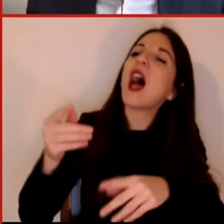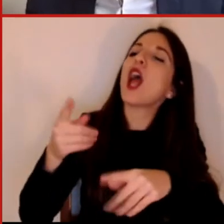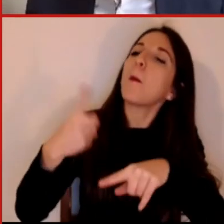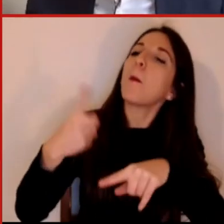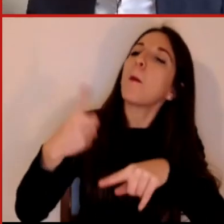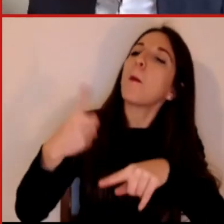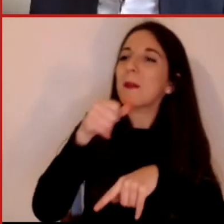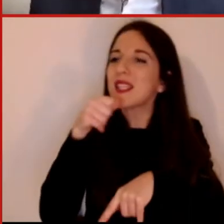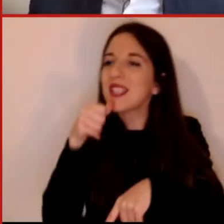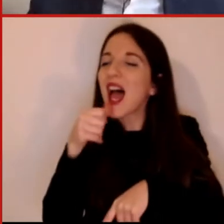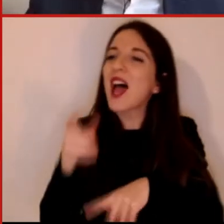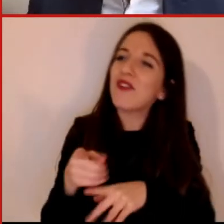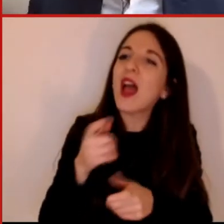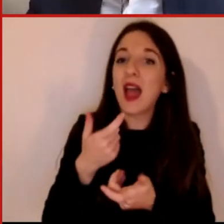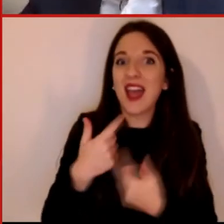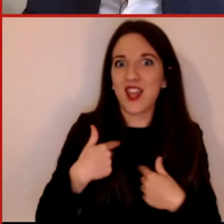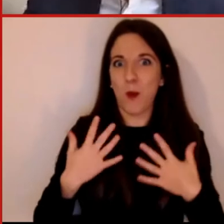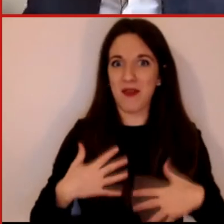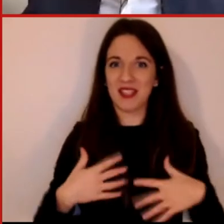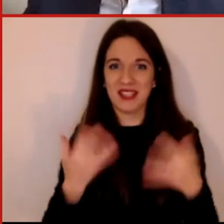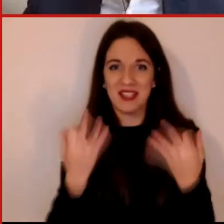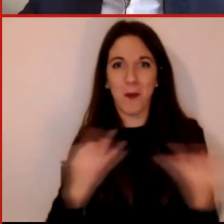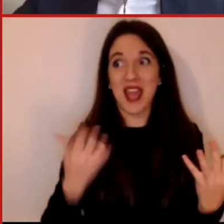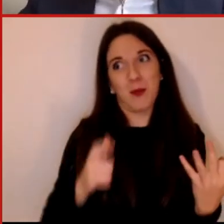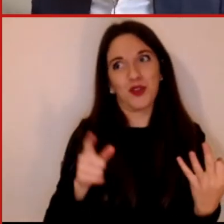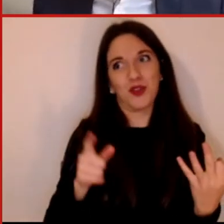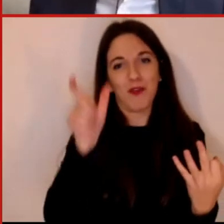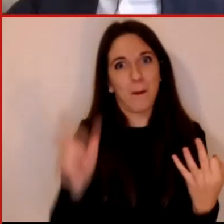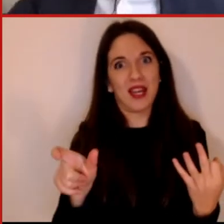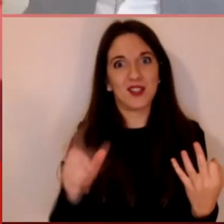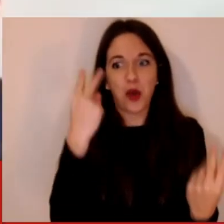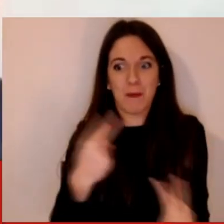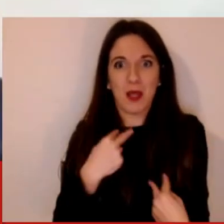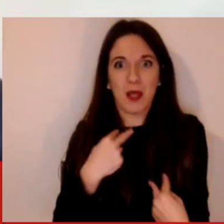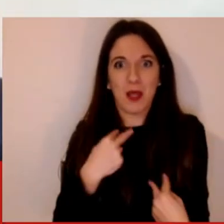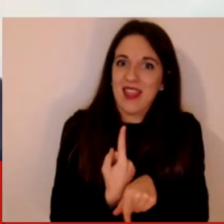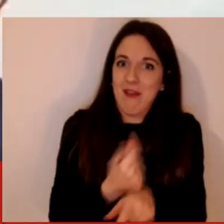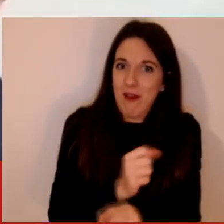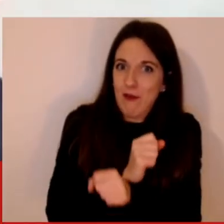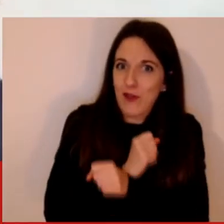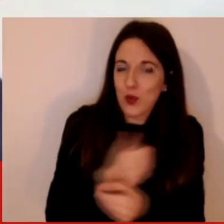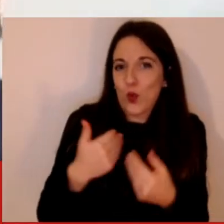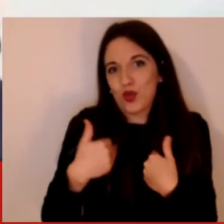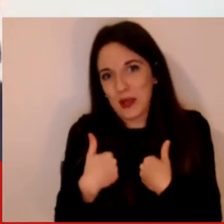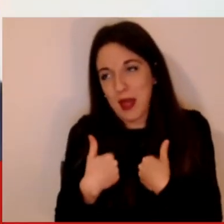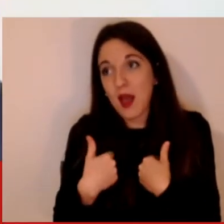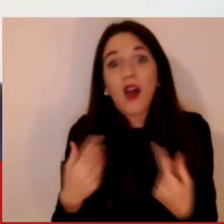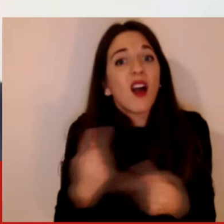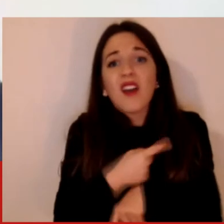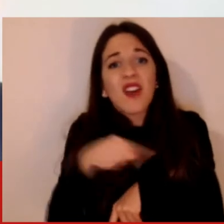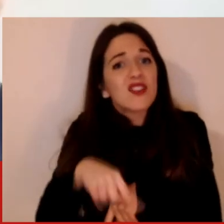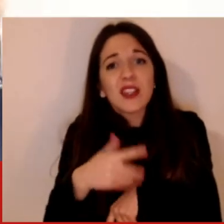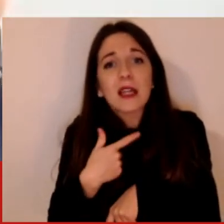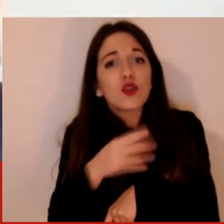si parla con un funzionario che però poi alla fine prenderà delle decisioni basate in molti casi su quello che è una realtà